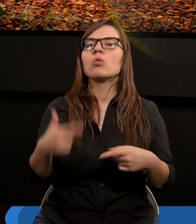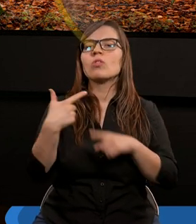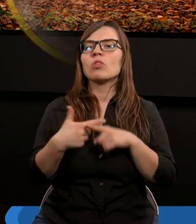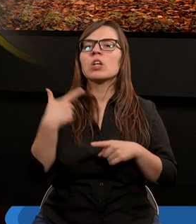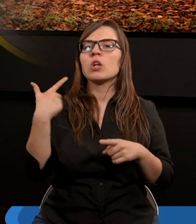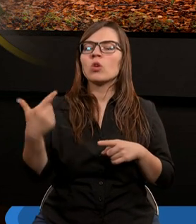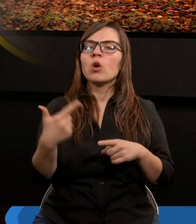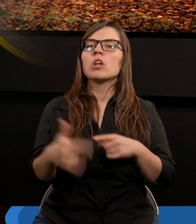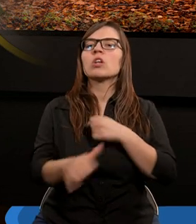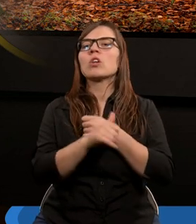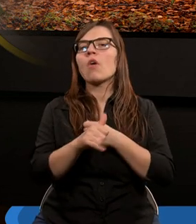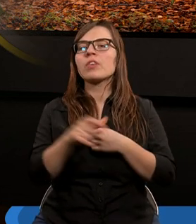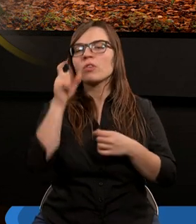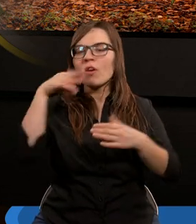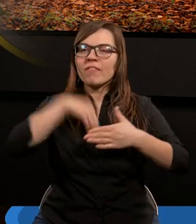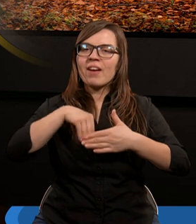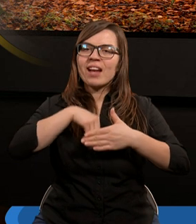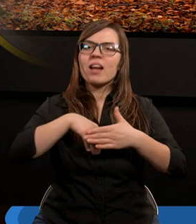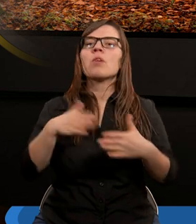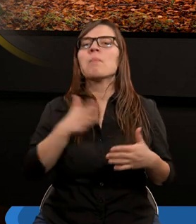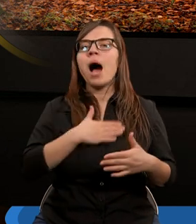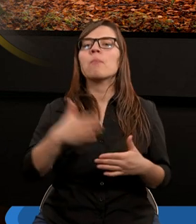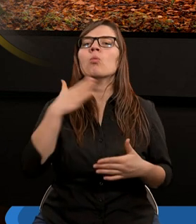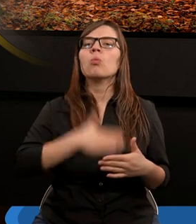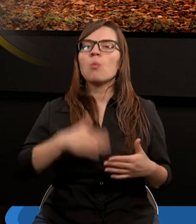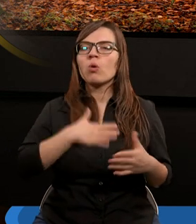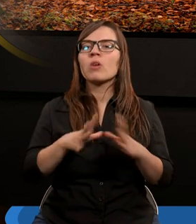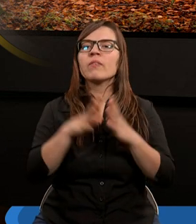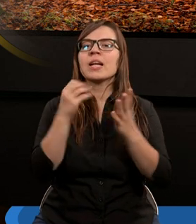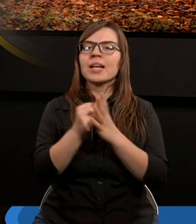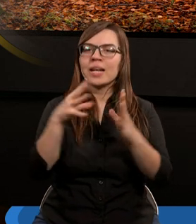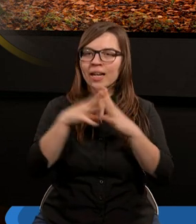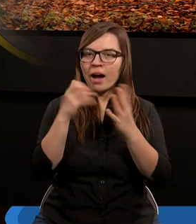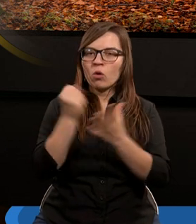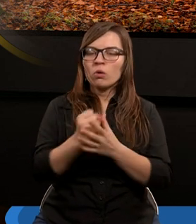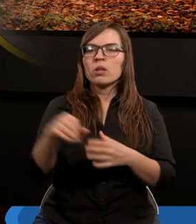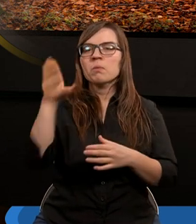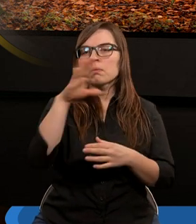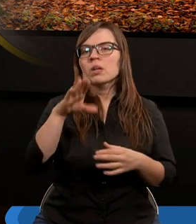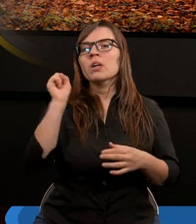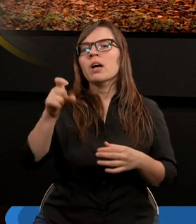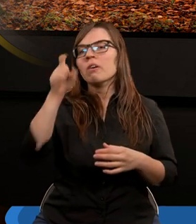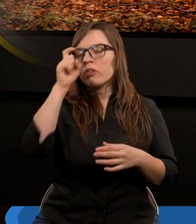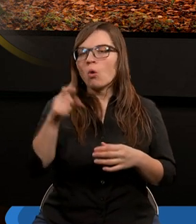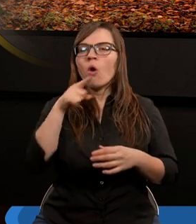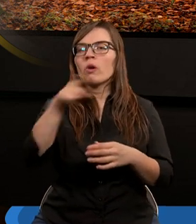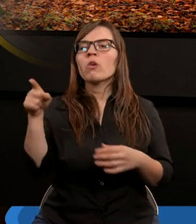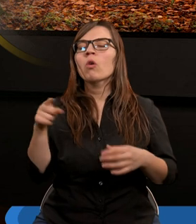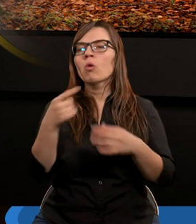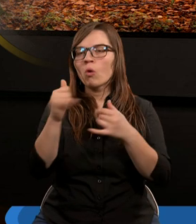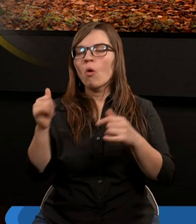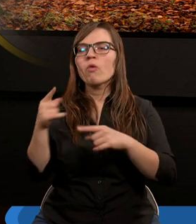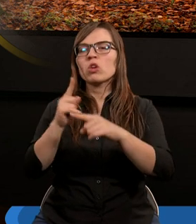dwudziestym drugim, bo według człowieka wewnętrznego mam upodobanie w zakonie bożym, a w członkach swoich dostrzegam